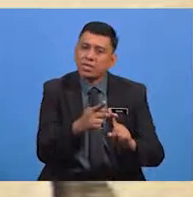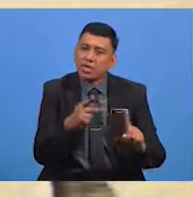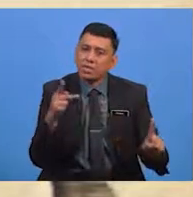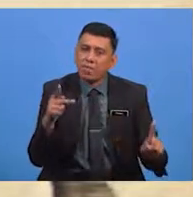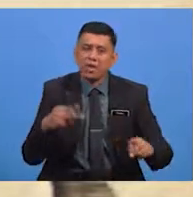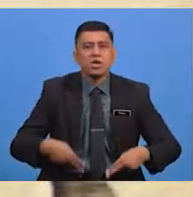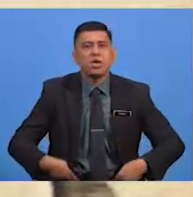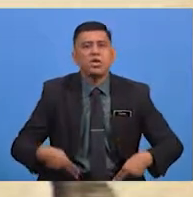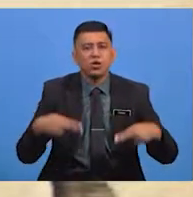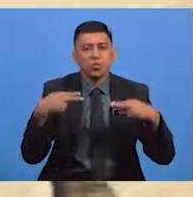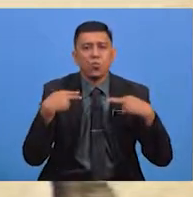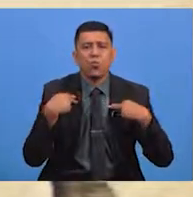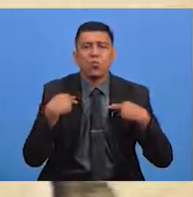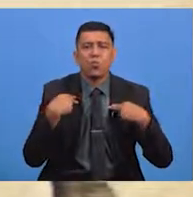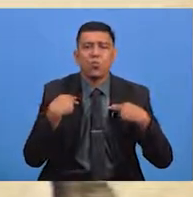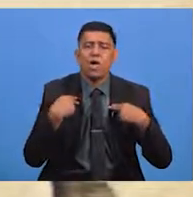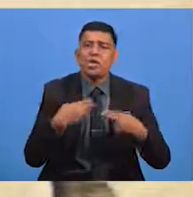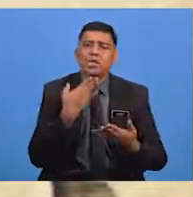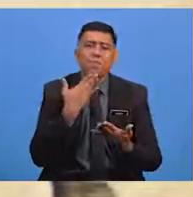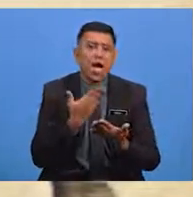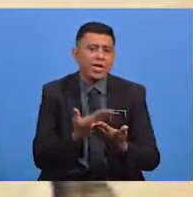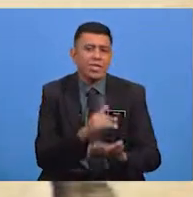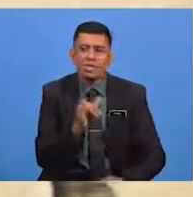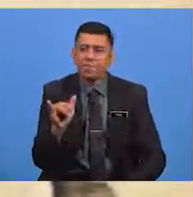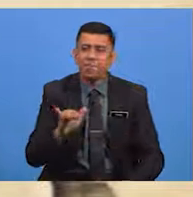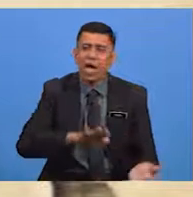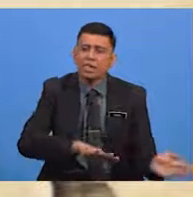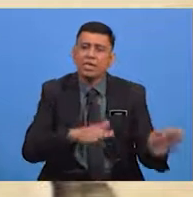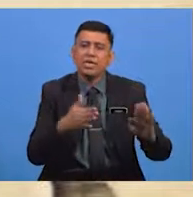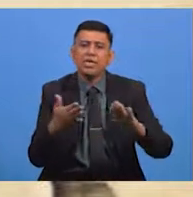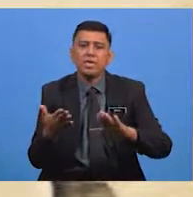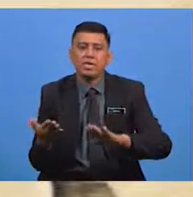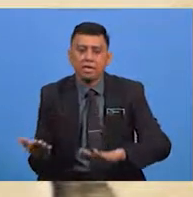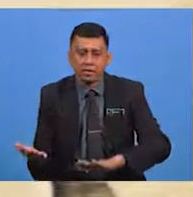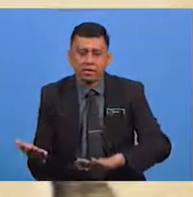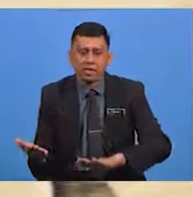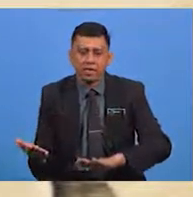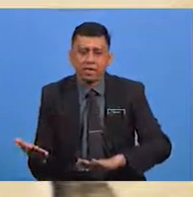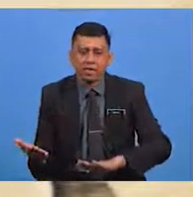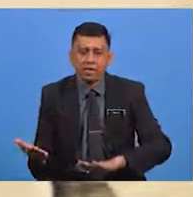Daripada hidup sebaiknya mati